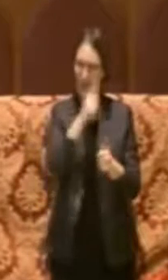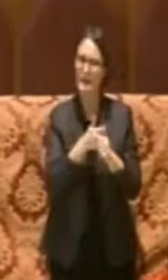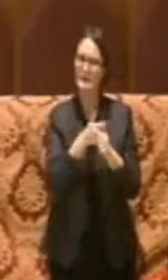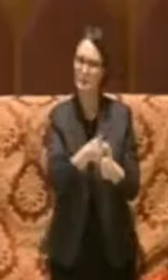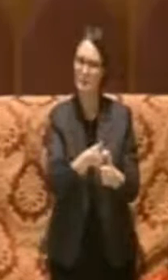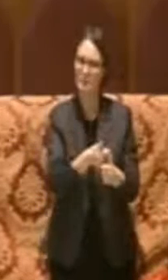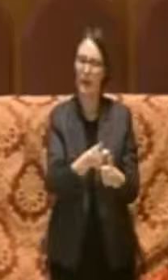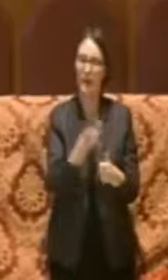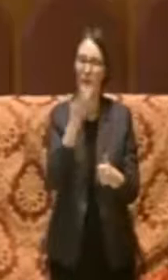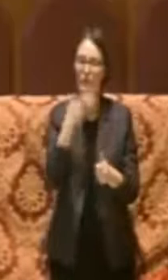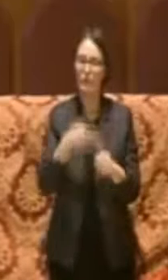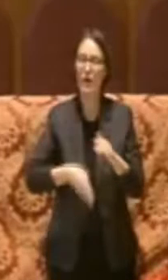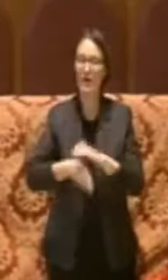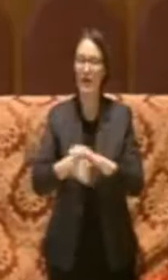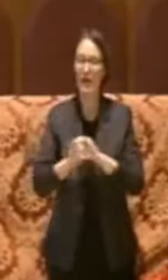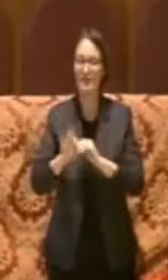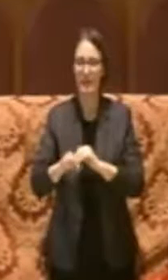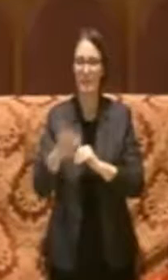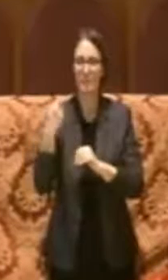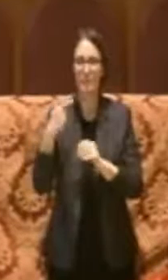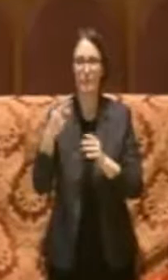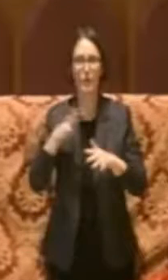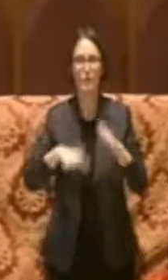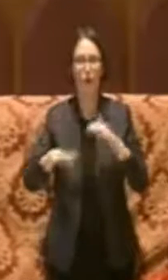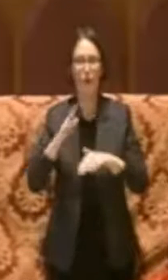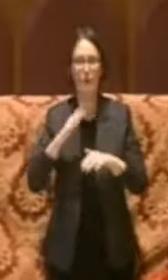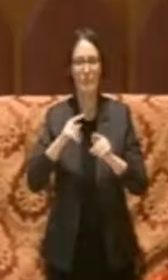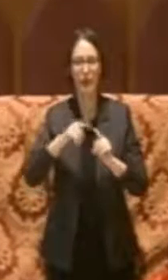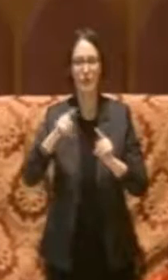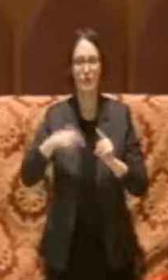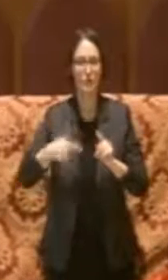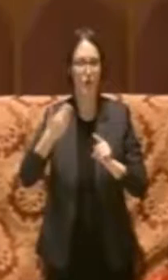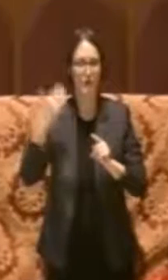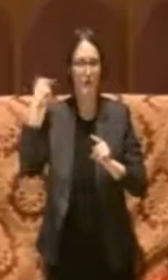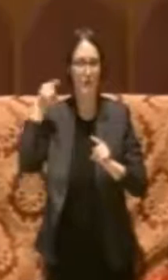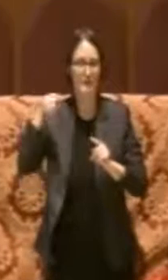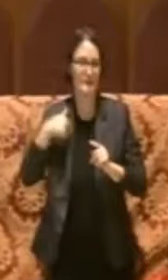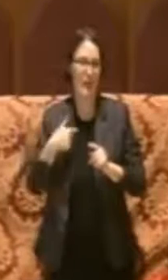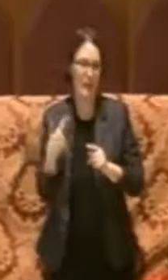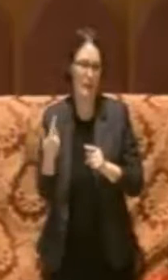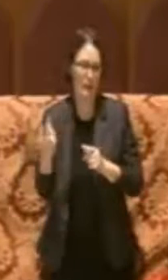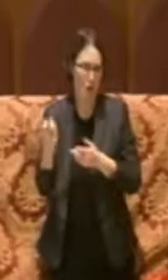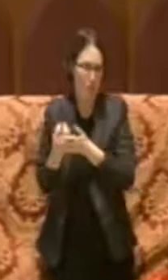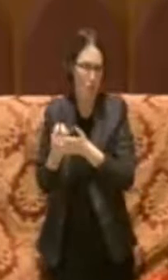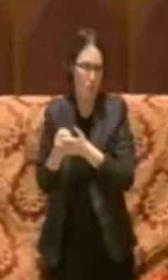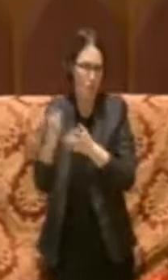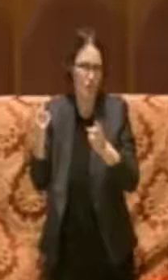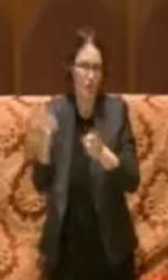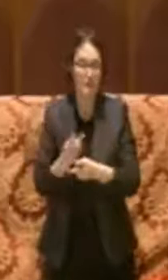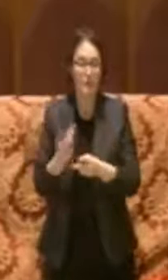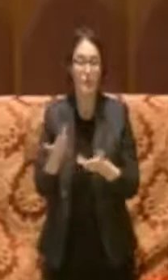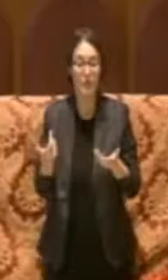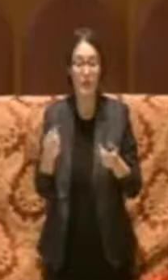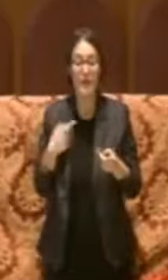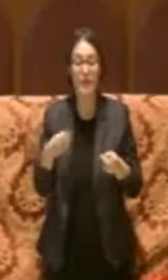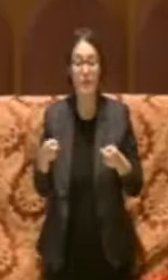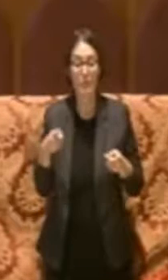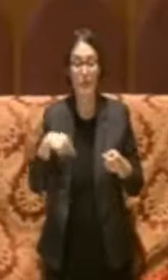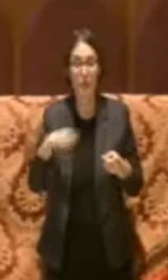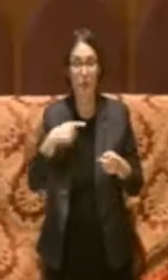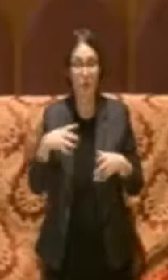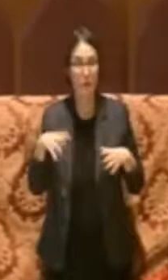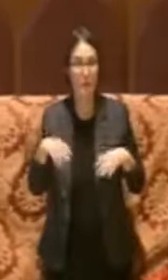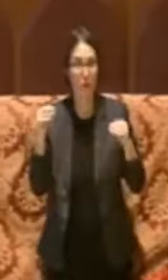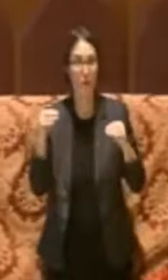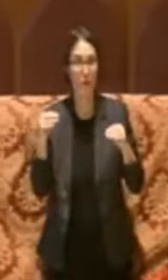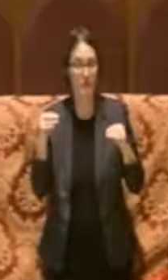a commentare i dati del passato, che sono dei fatti. Abbiamo cominciato con una